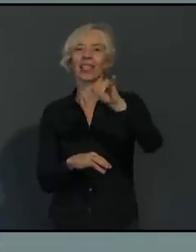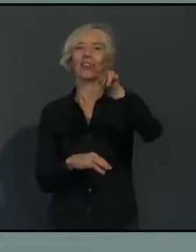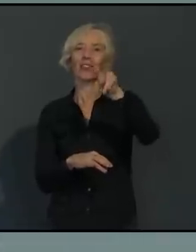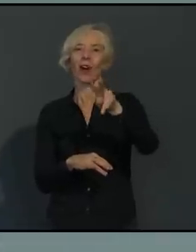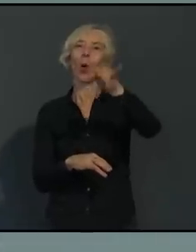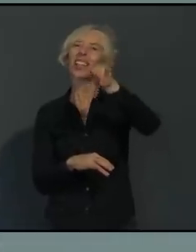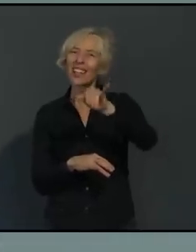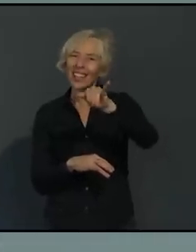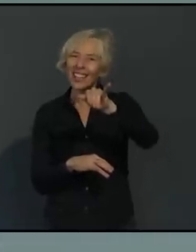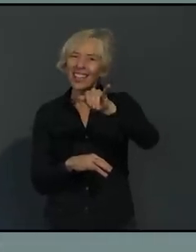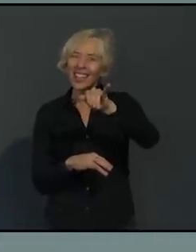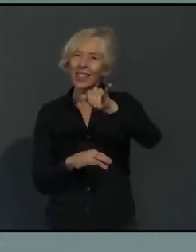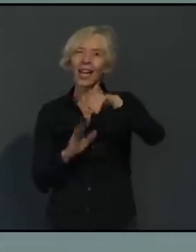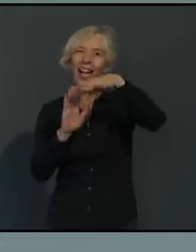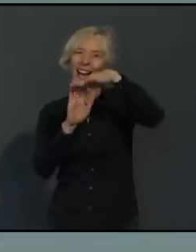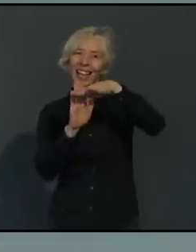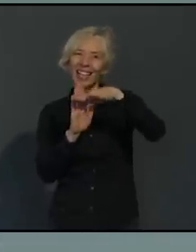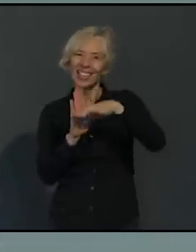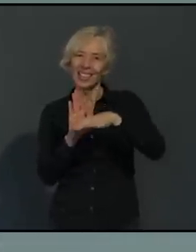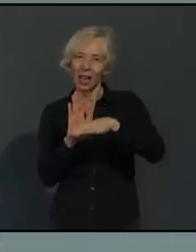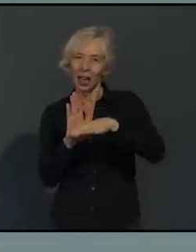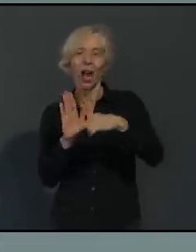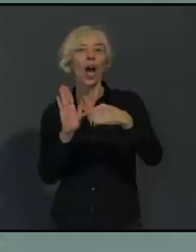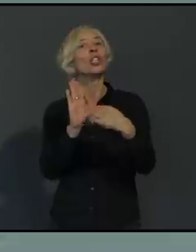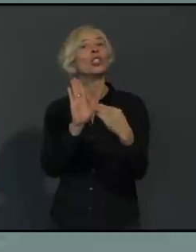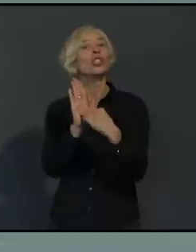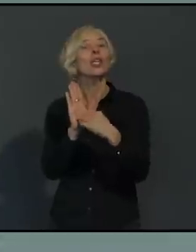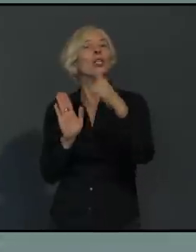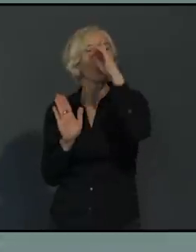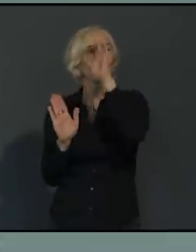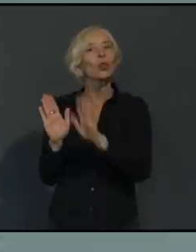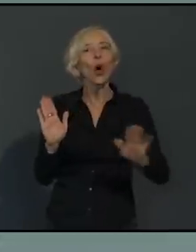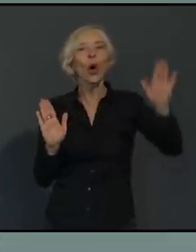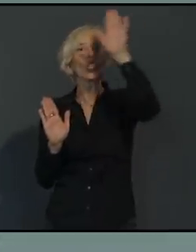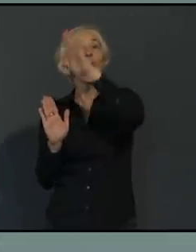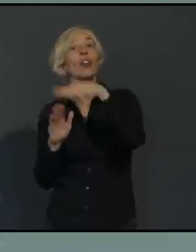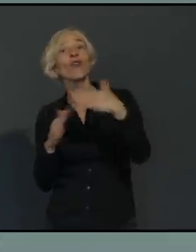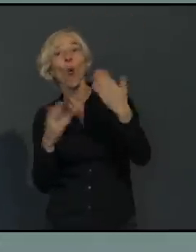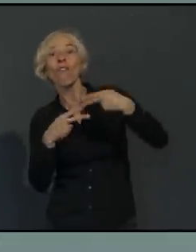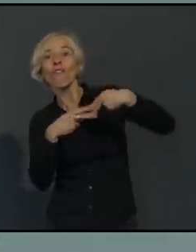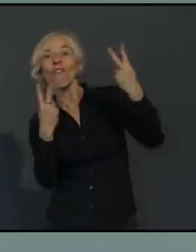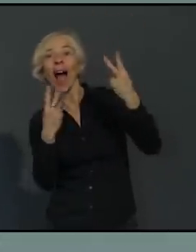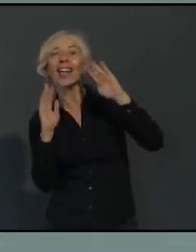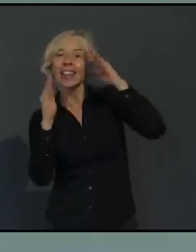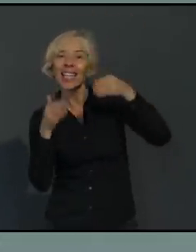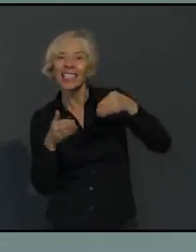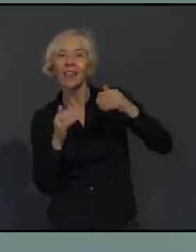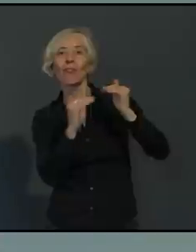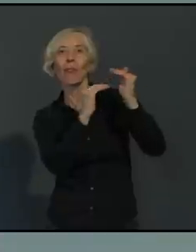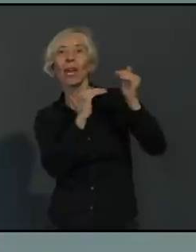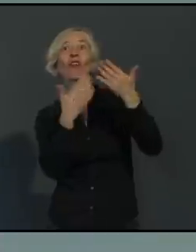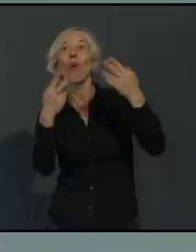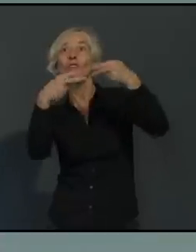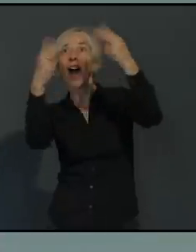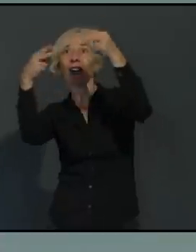Intensivbetten aufgezeichnet werden, beziehungsweise dargestellt werden, wie viele Intensivkapazitäten noch frei sind. Und da geistert ja dann auch